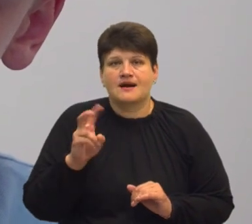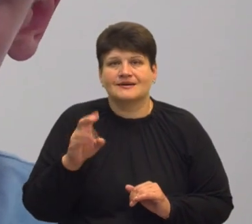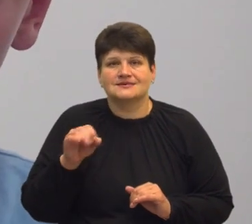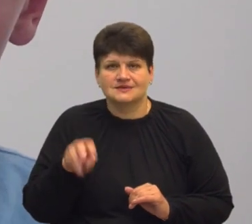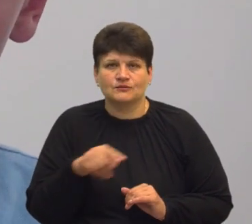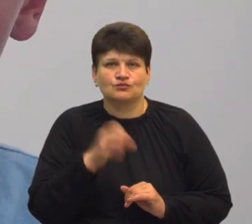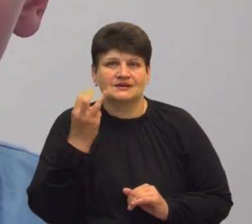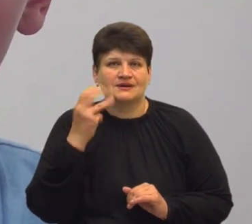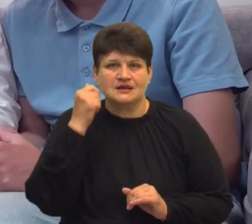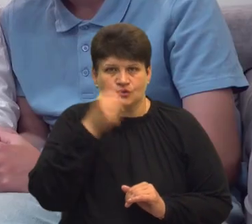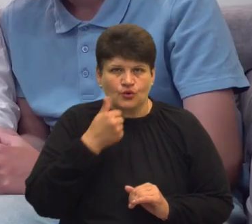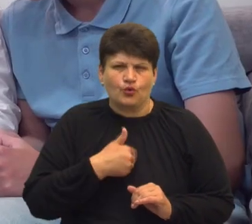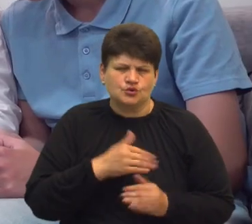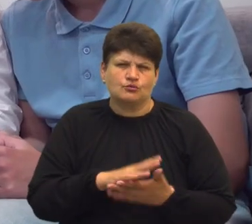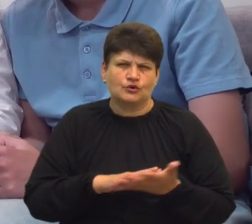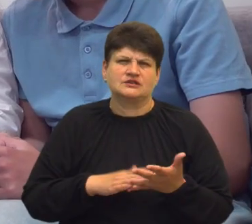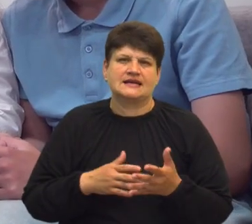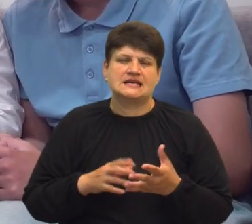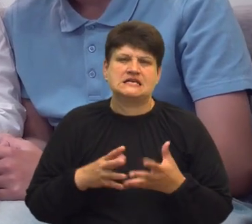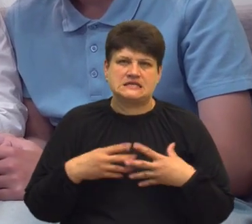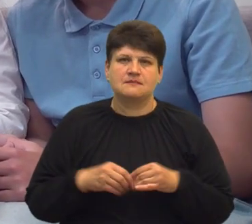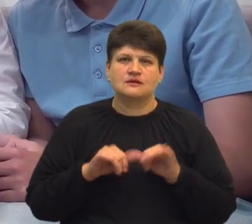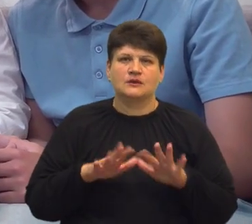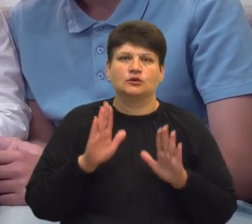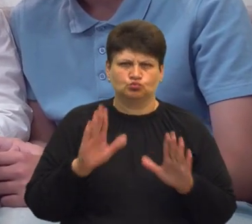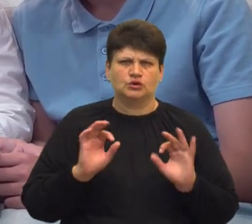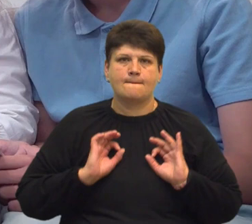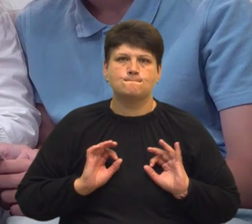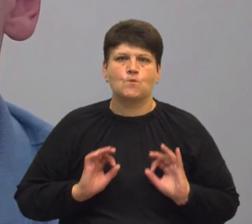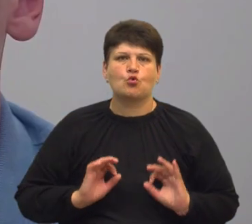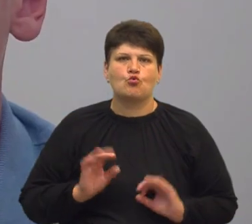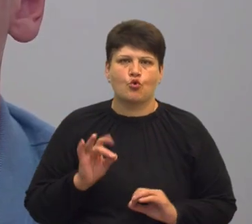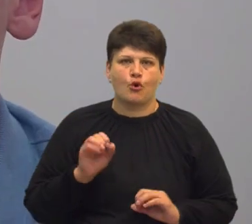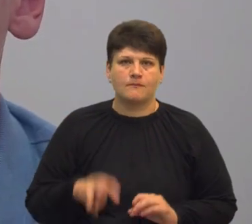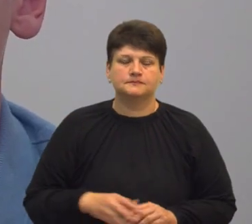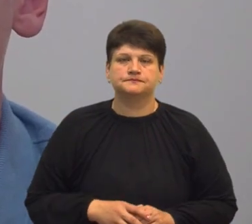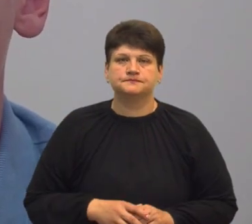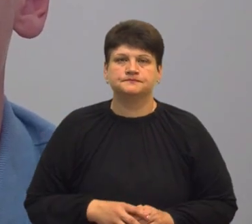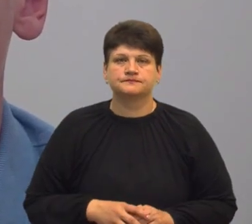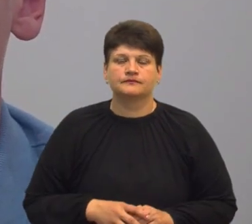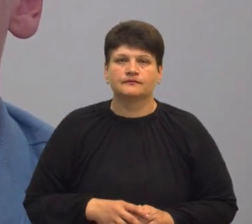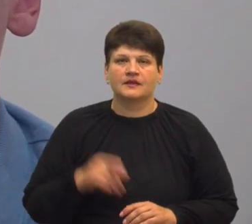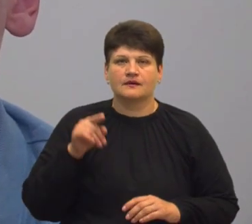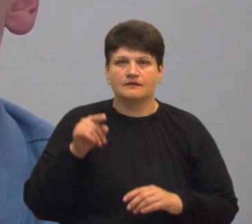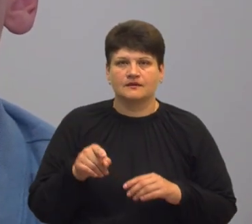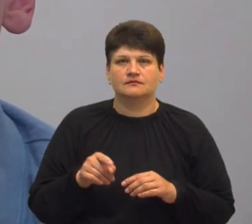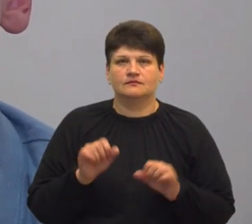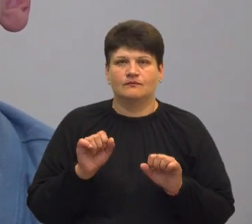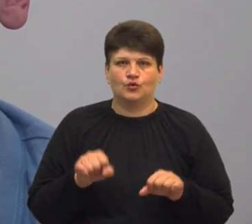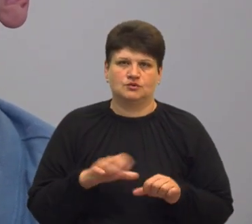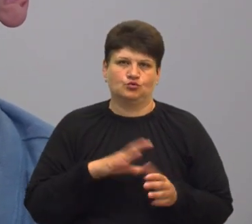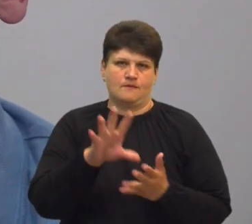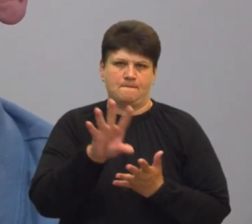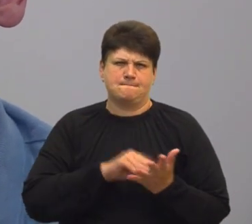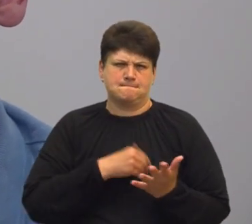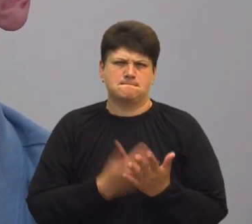продовжити сімейну справу та стати прокурором. Він розповів, яким запам'ятав батька. Таким, з кого можна було брати приклад,